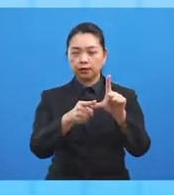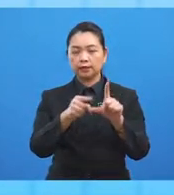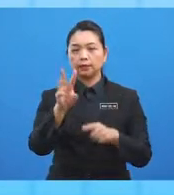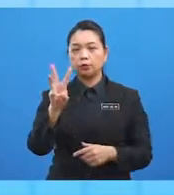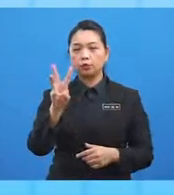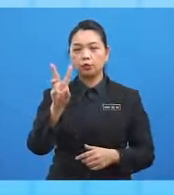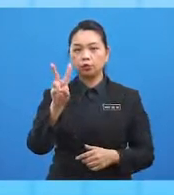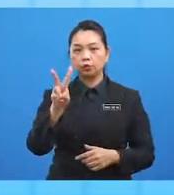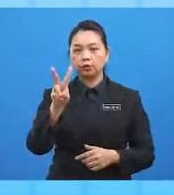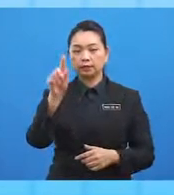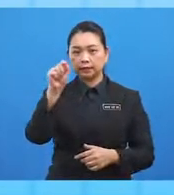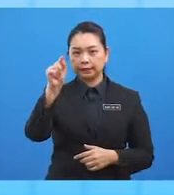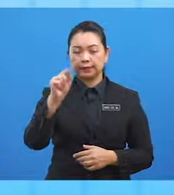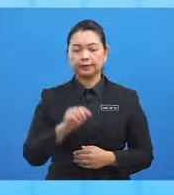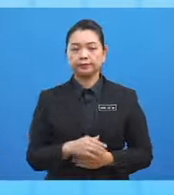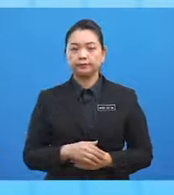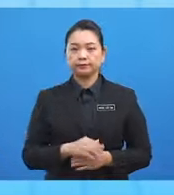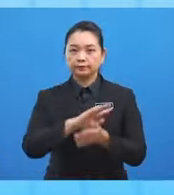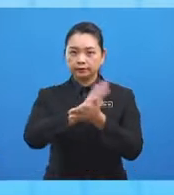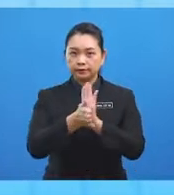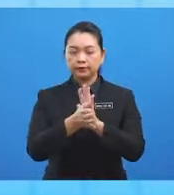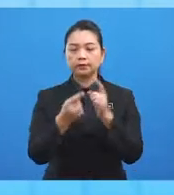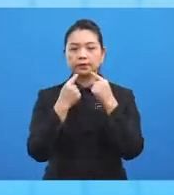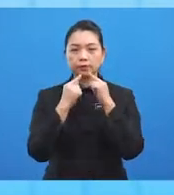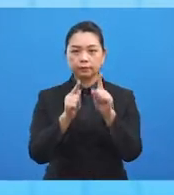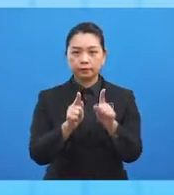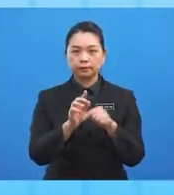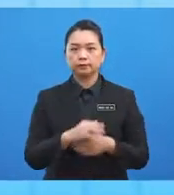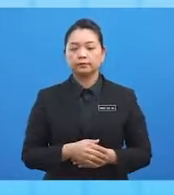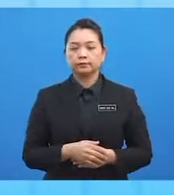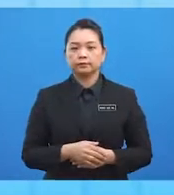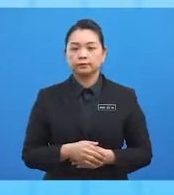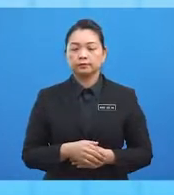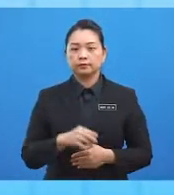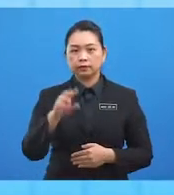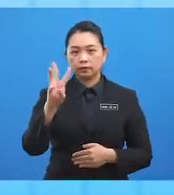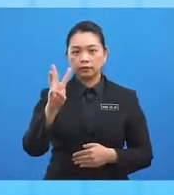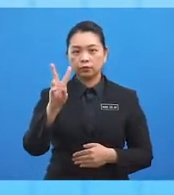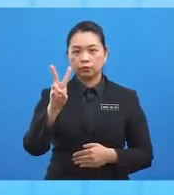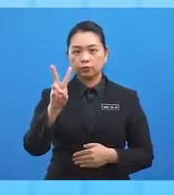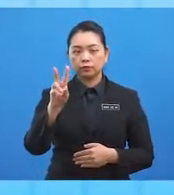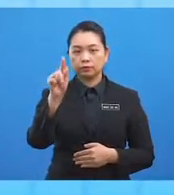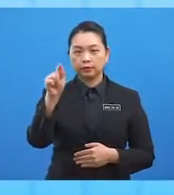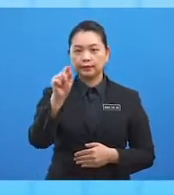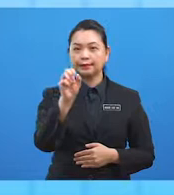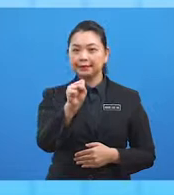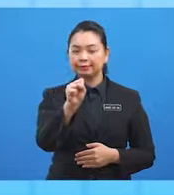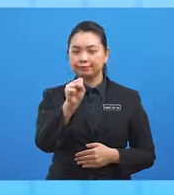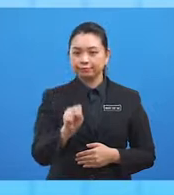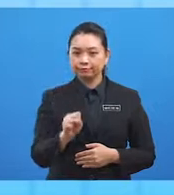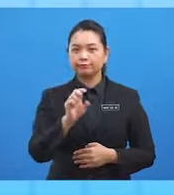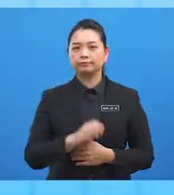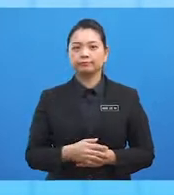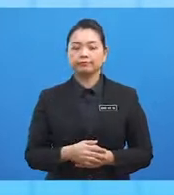ialah 62 dajah, maka latitude Q ialah 62 dajah